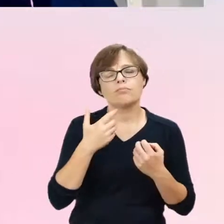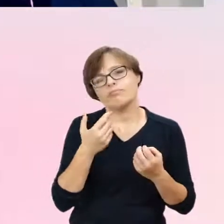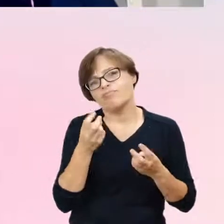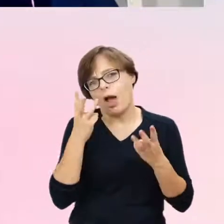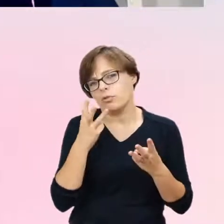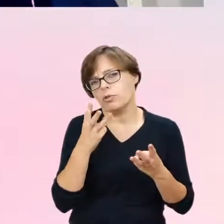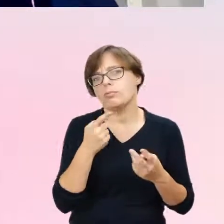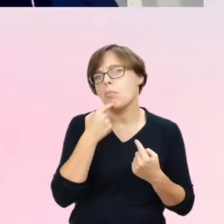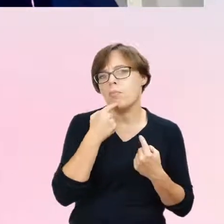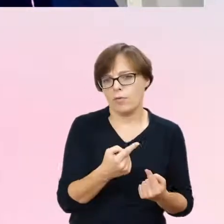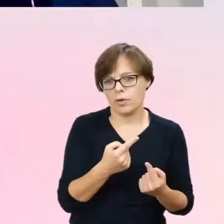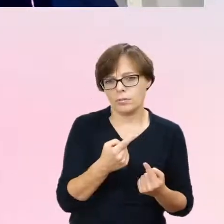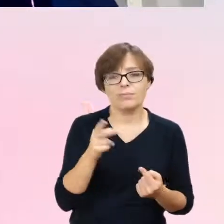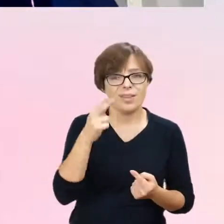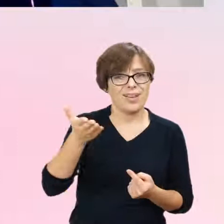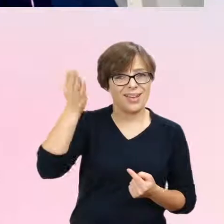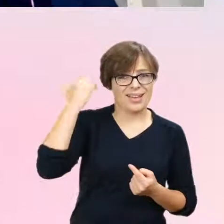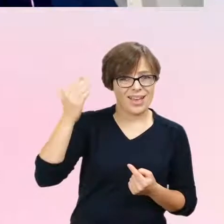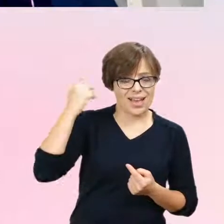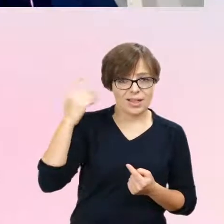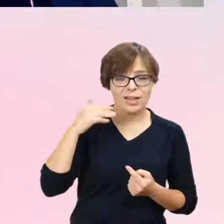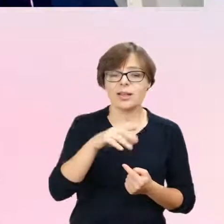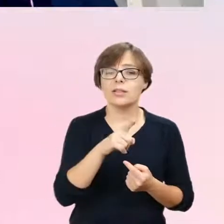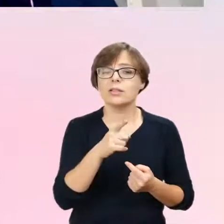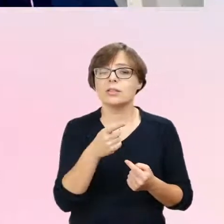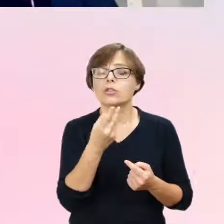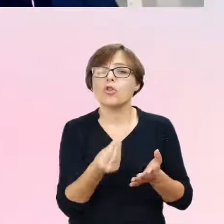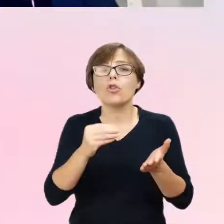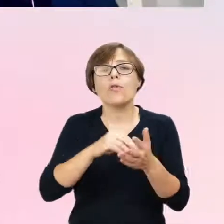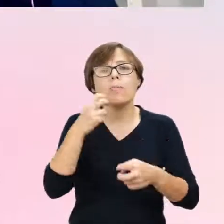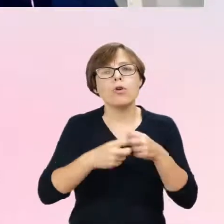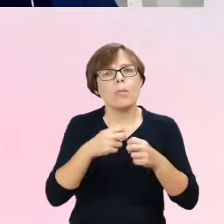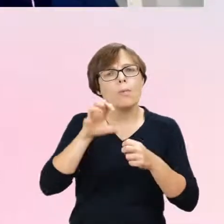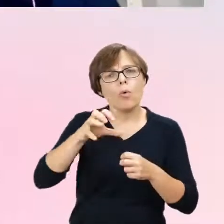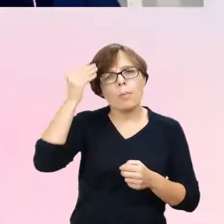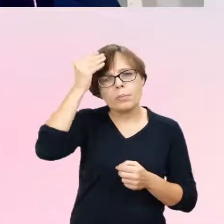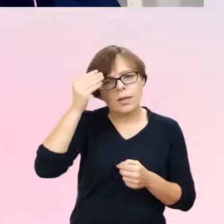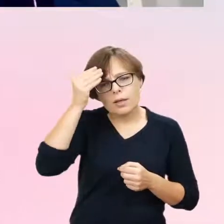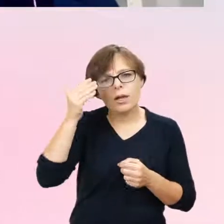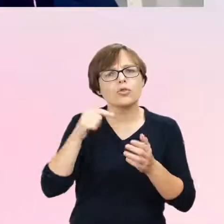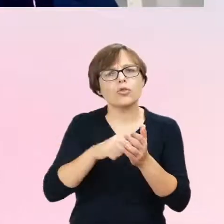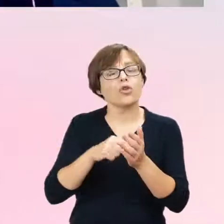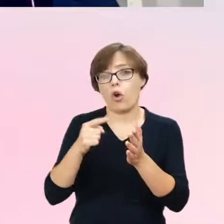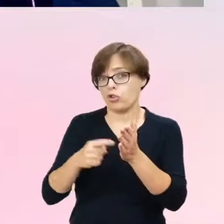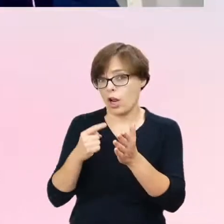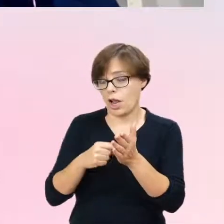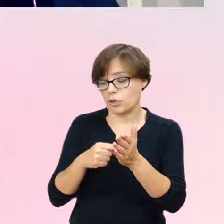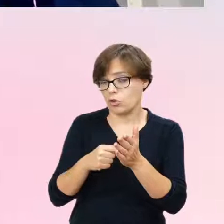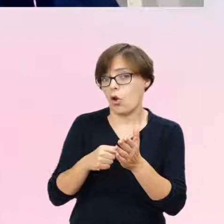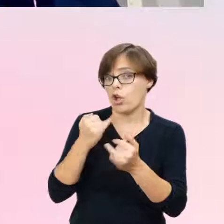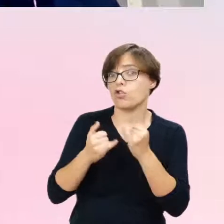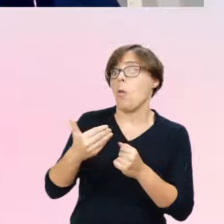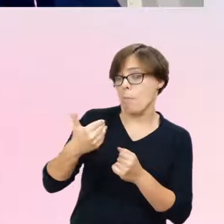to, że kiedyś te psychiatryczne współwystępujące problemy, one bardzo często były przeciwwskazaniem do jakichkolwiek